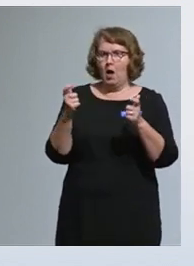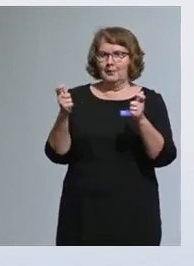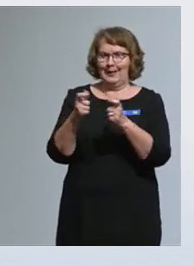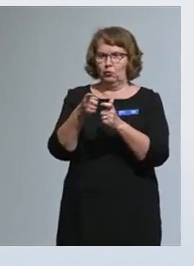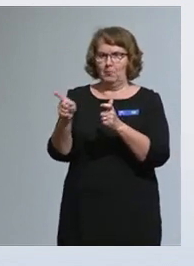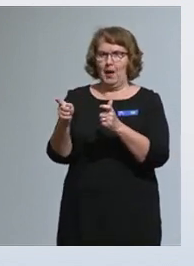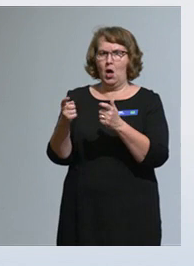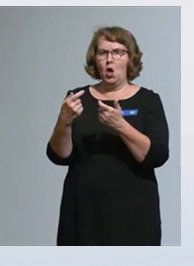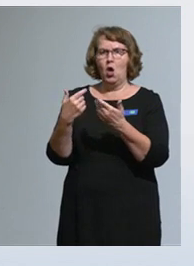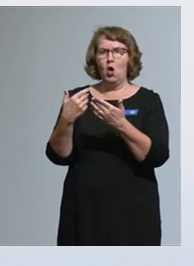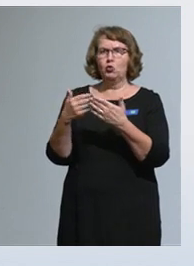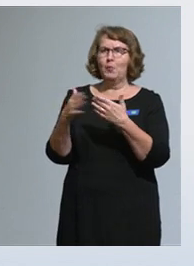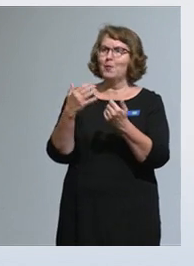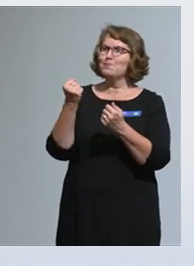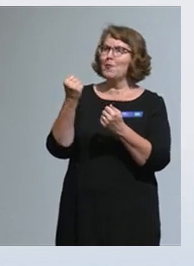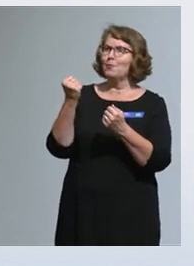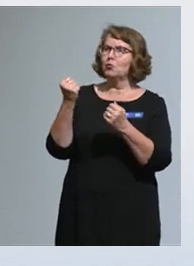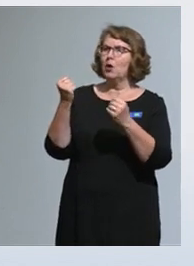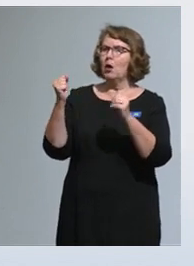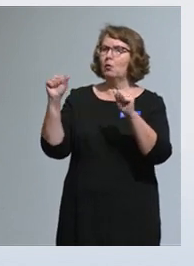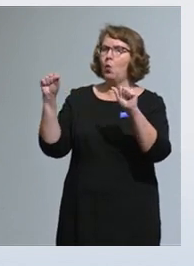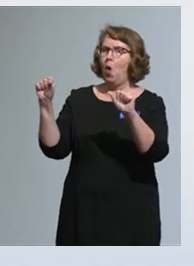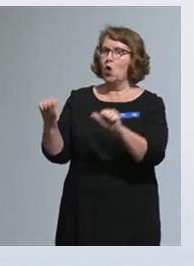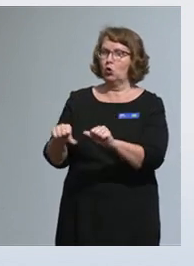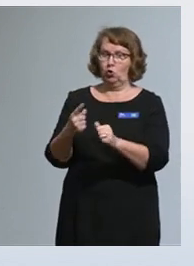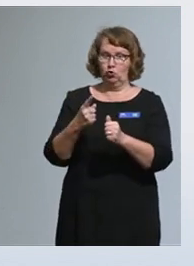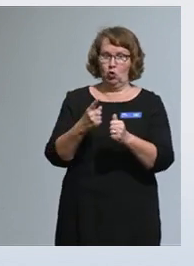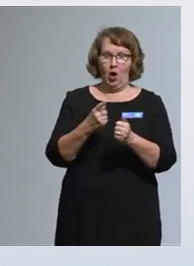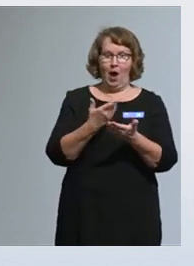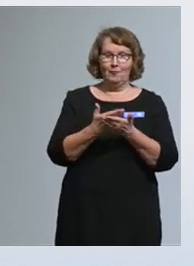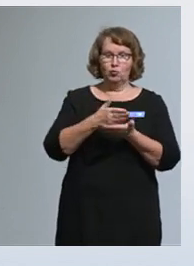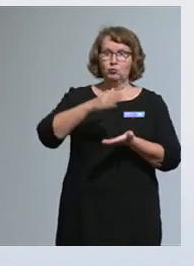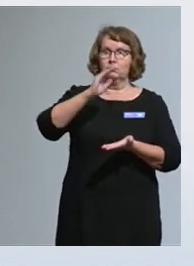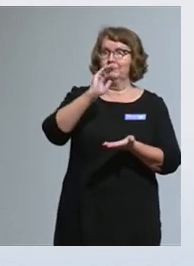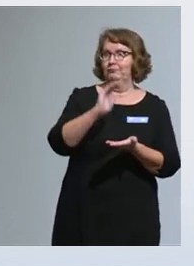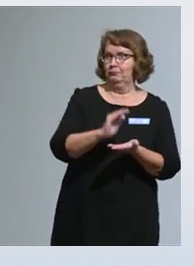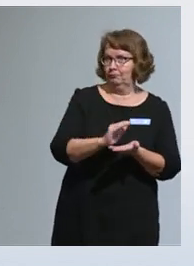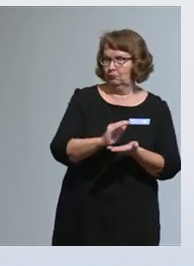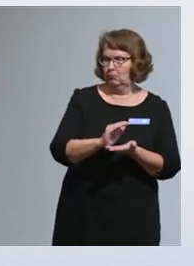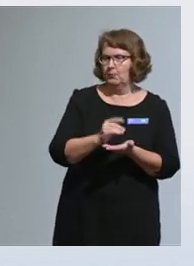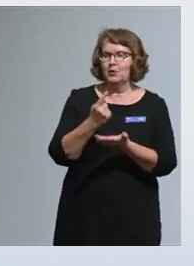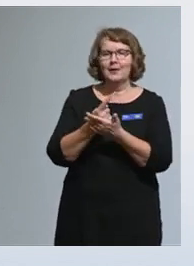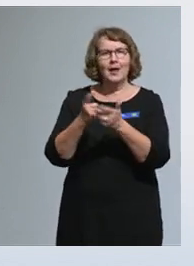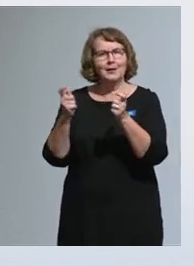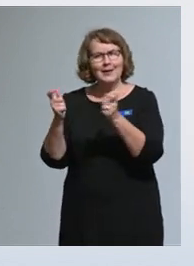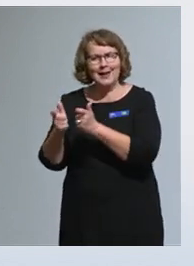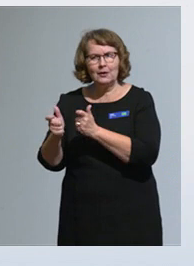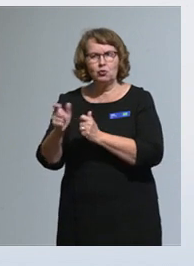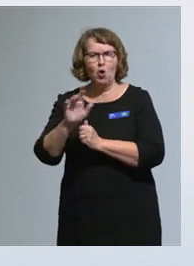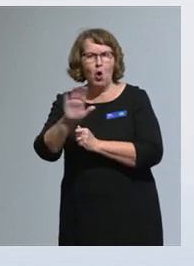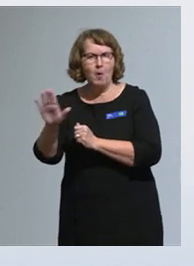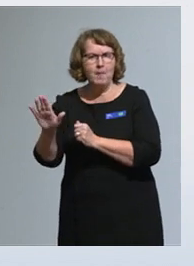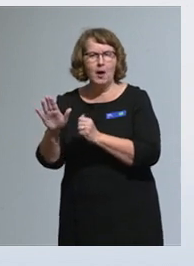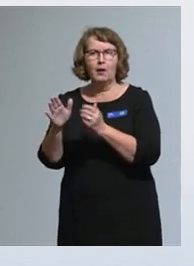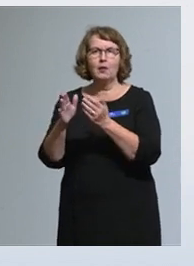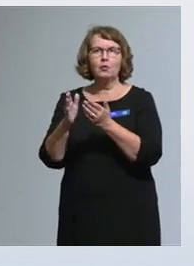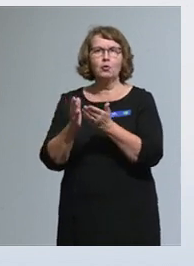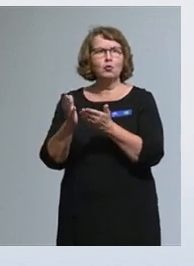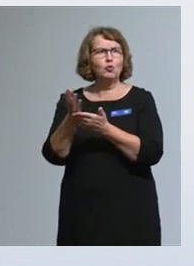myönnetyt avustukset vähenemät merkittävästi. On tärkeää, että järjestöllä on keinoja saada toimintasatulokset esiin.